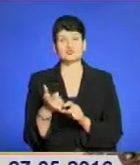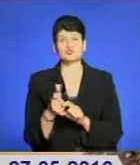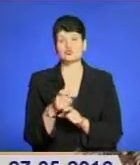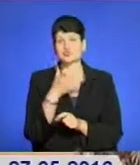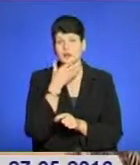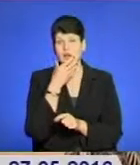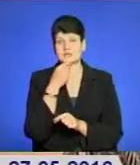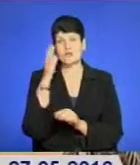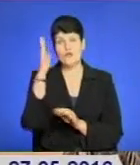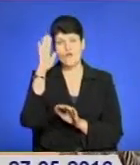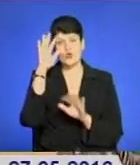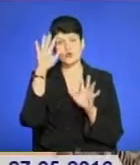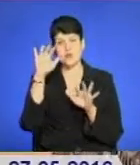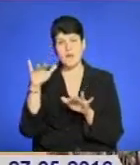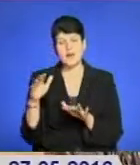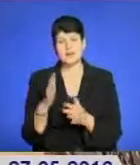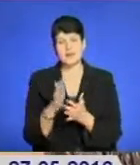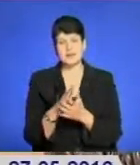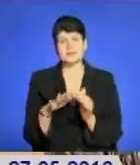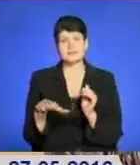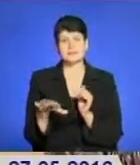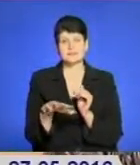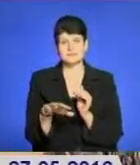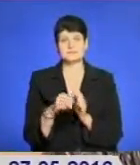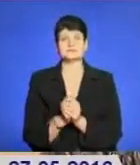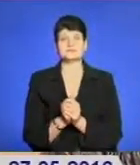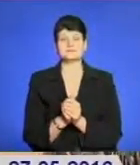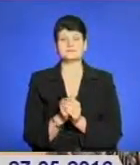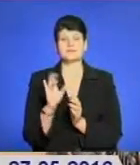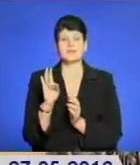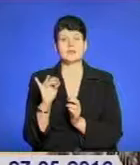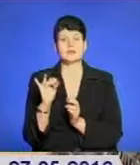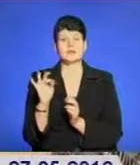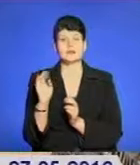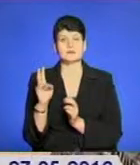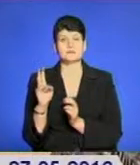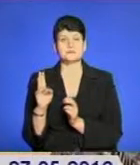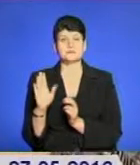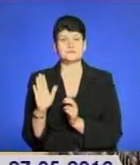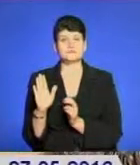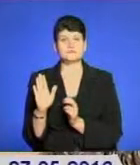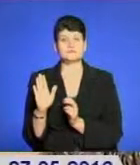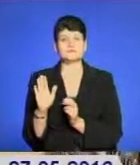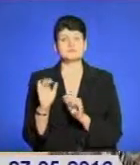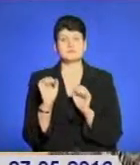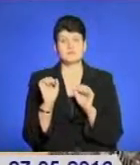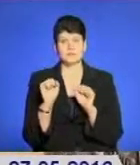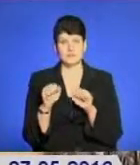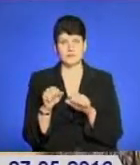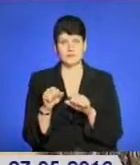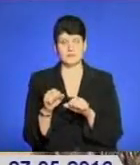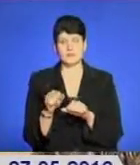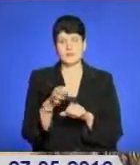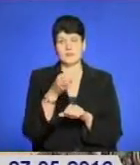красивий водопад є на території Нейркова, і, власне, можуть і